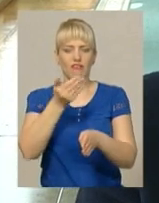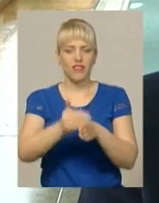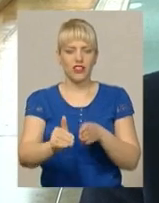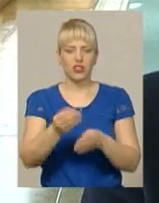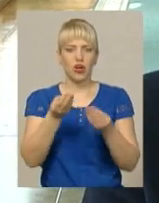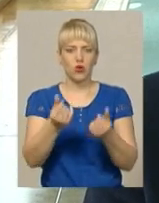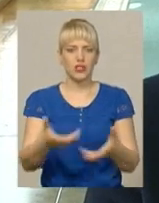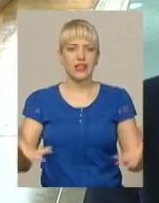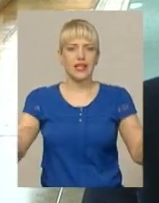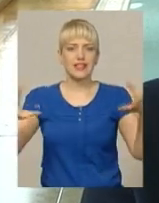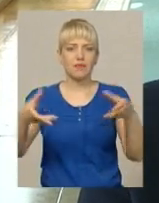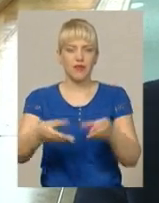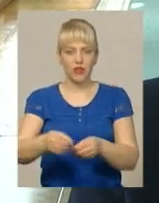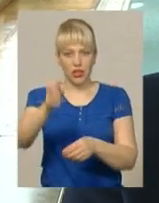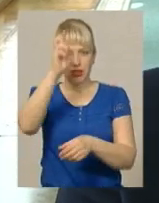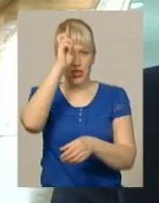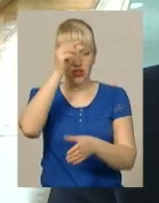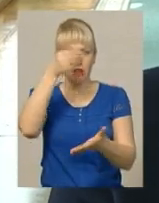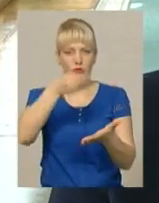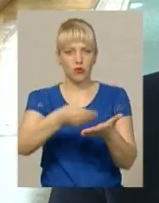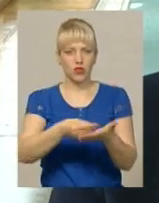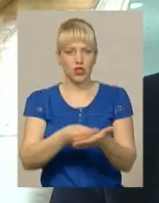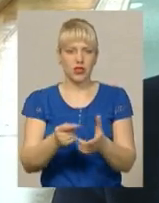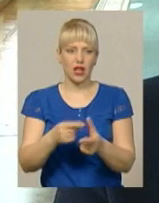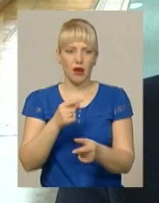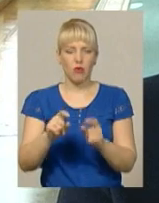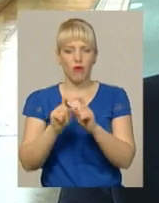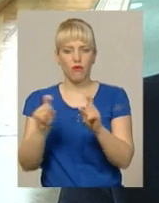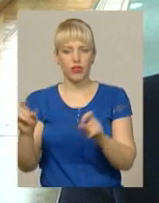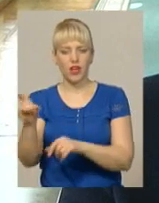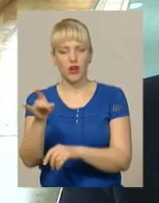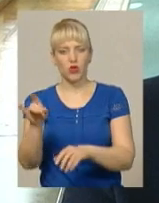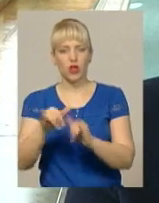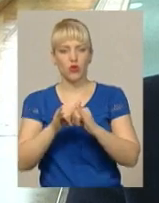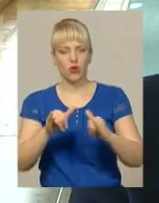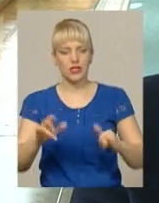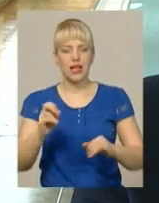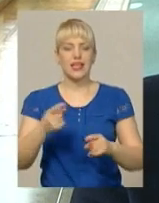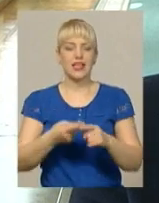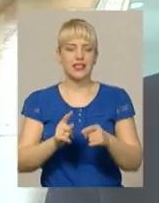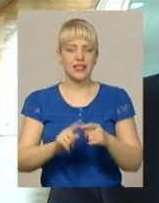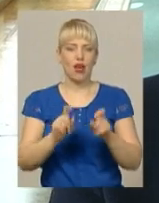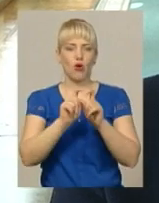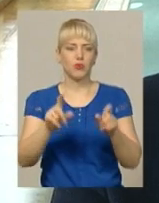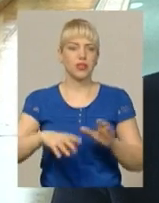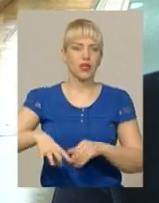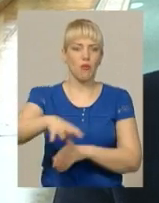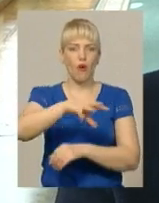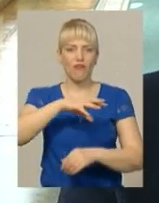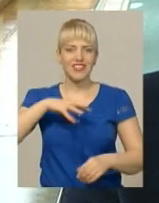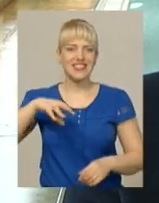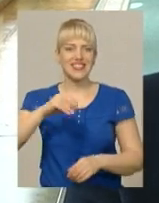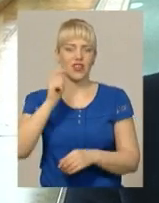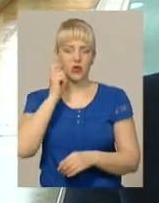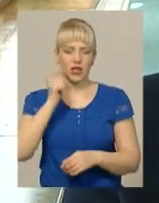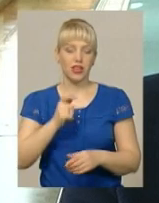виділення також коштів з державного бюджету або з фонду регіонального розвитку на дані об'єкти по всій Україні. Ми подали